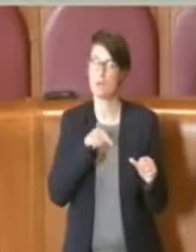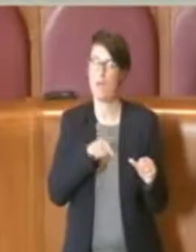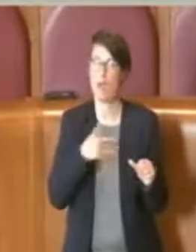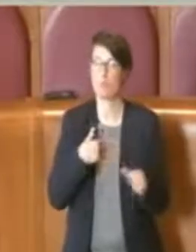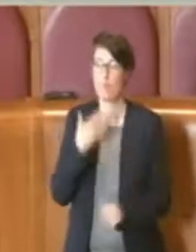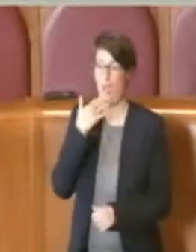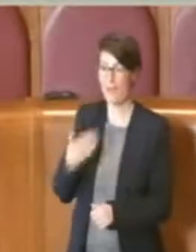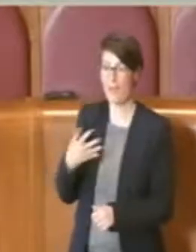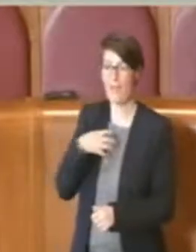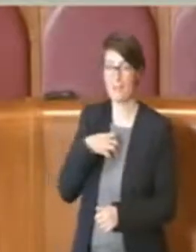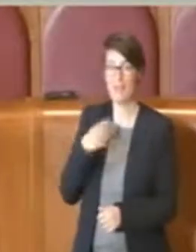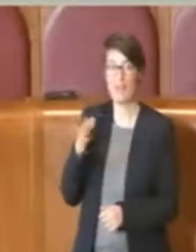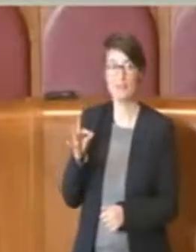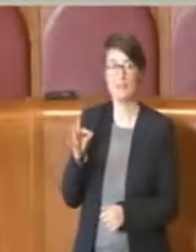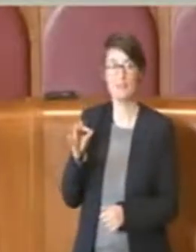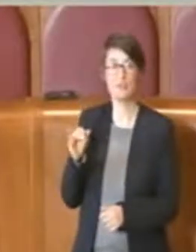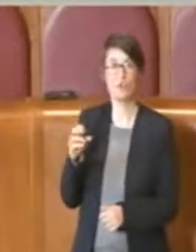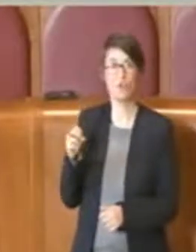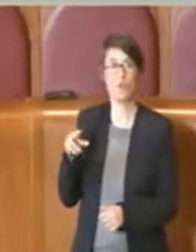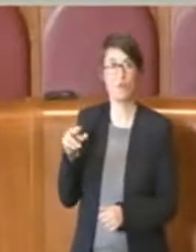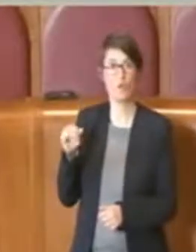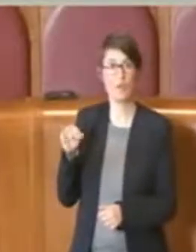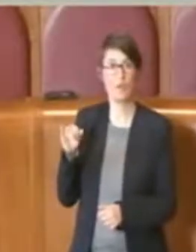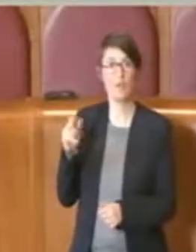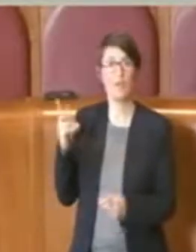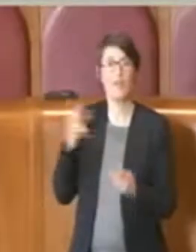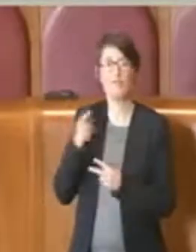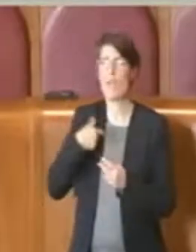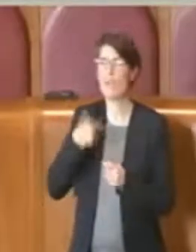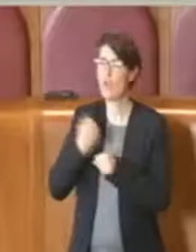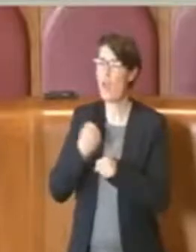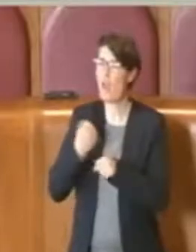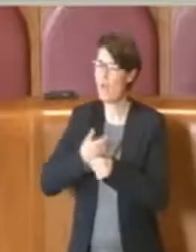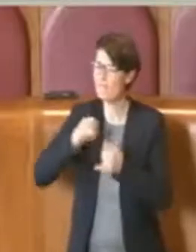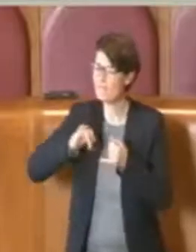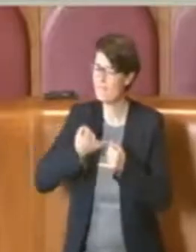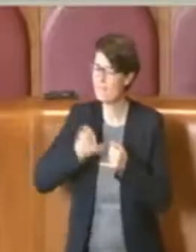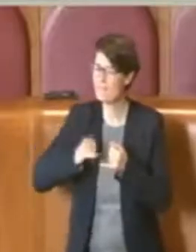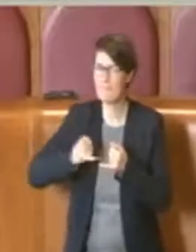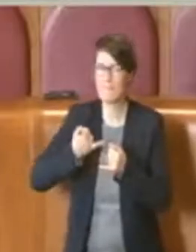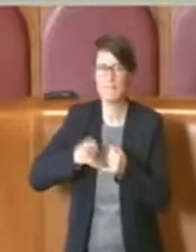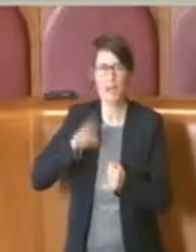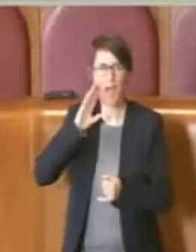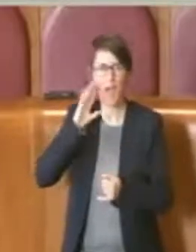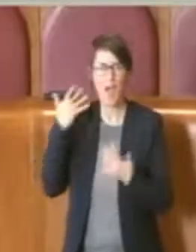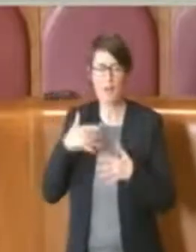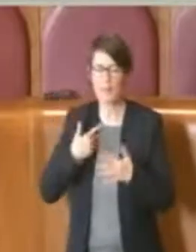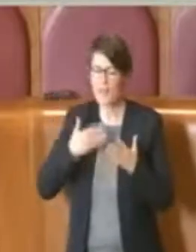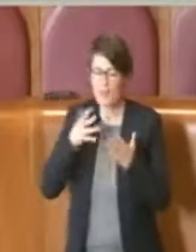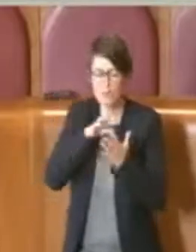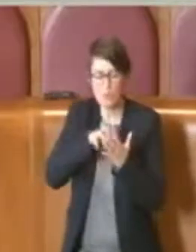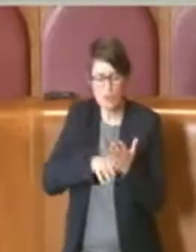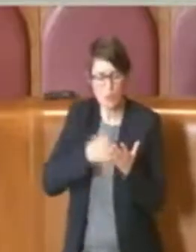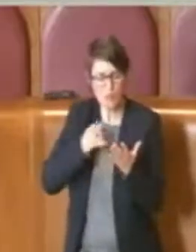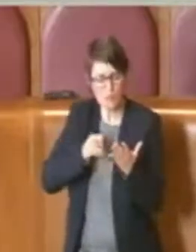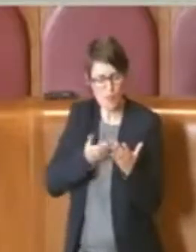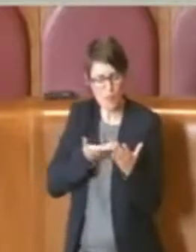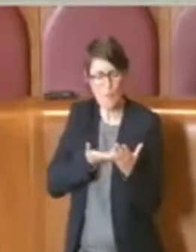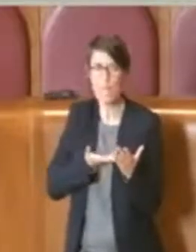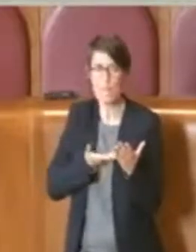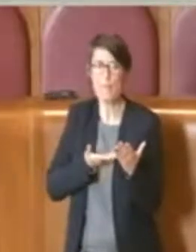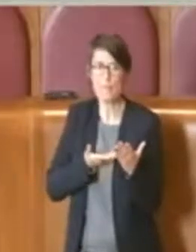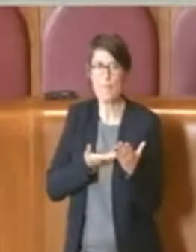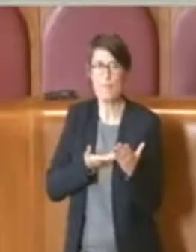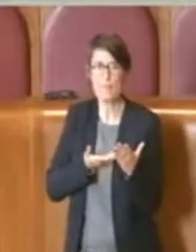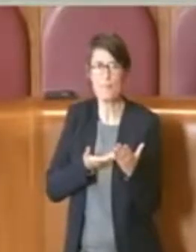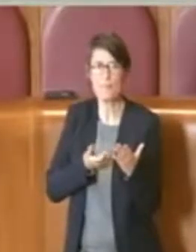'assessore Fiorini che ha fatto un lavoro veramente minuzioso, ha molto attento a tutti gli aspetti di rinquadrare un